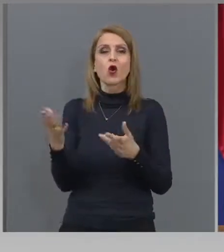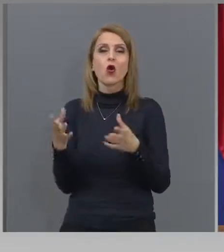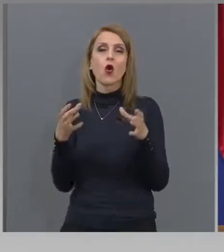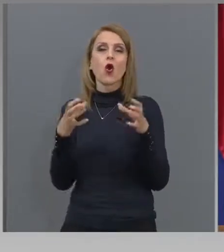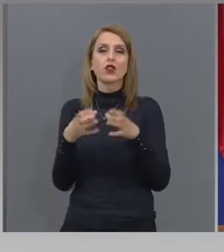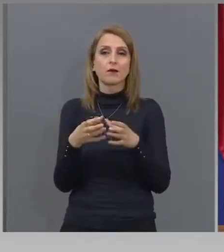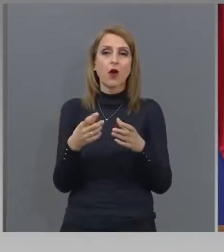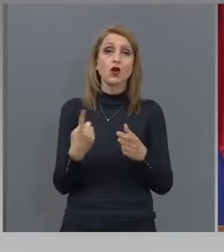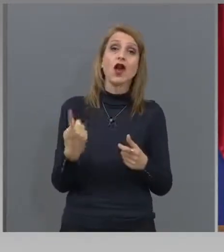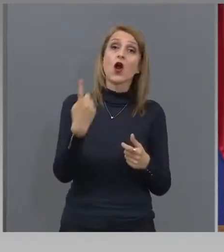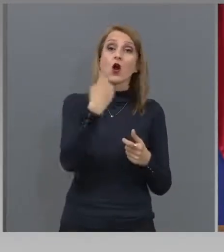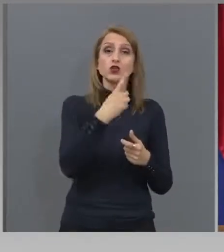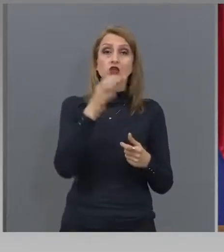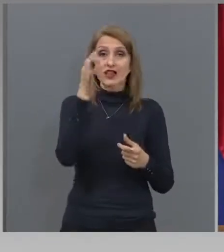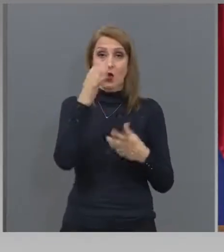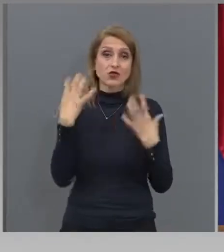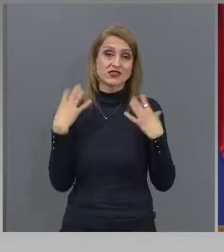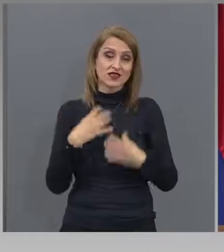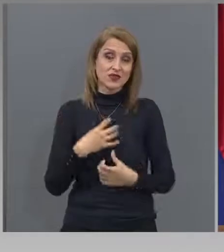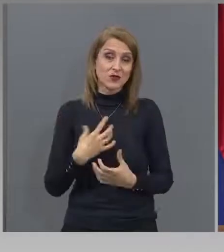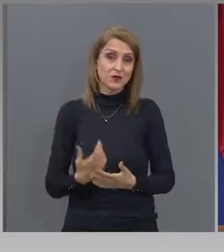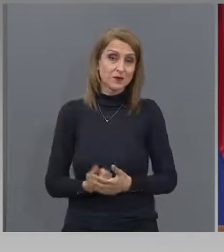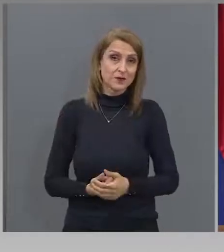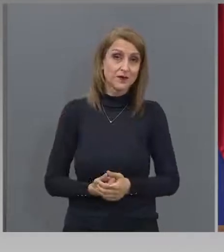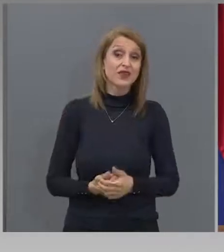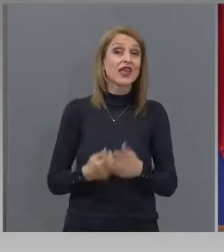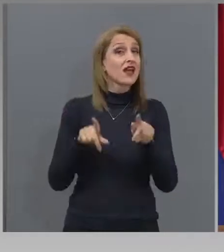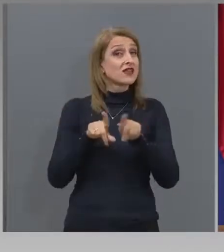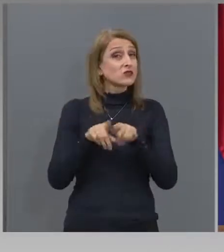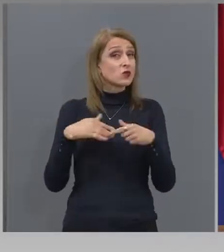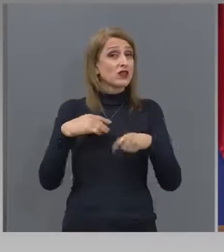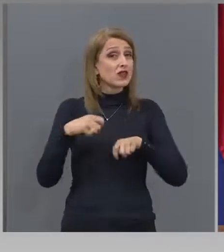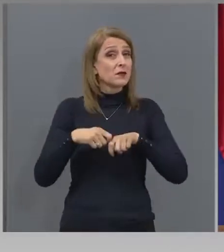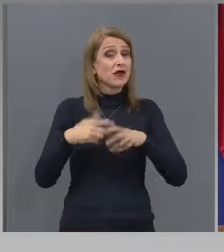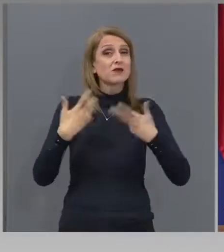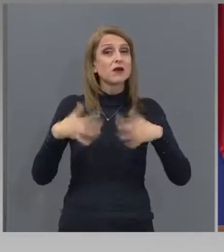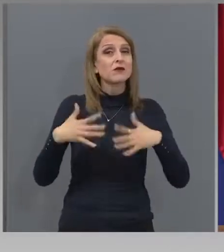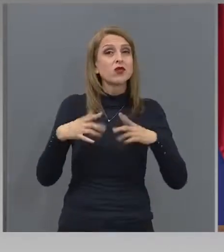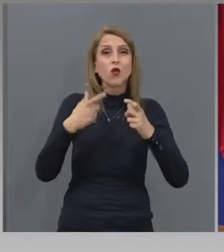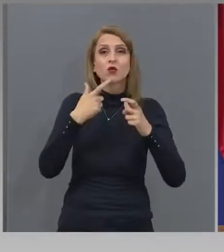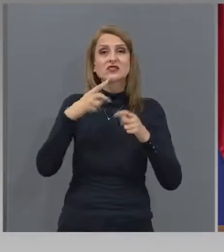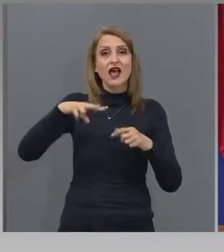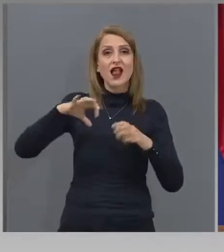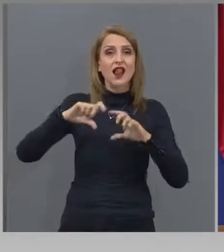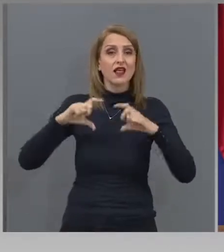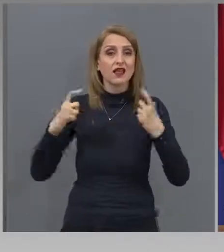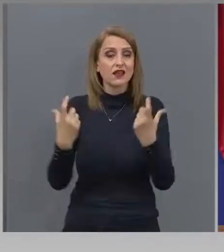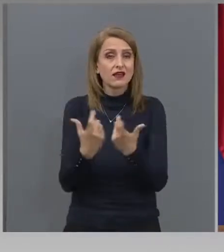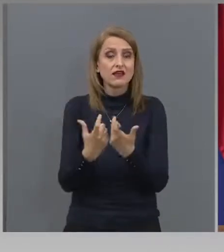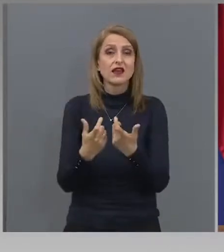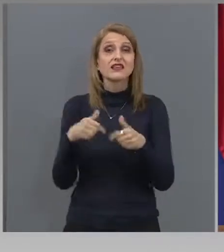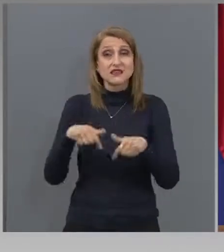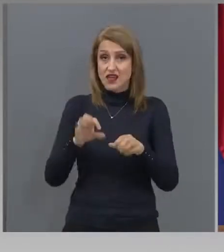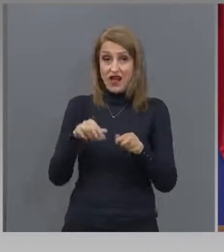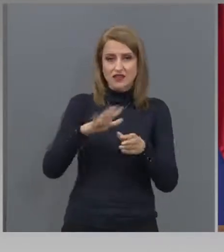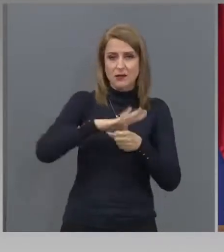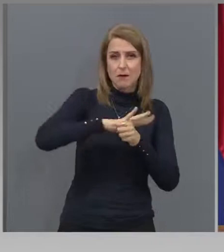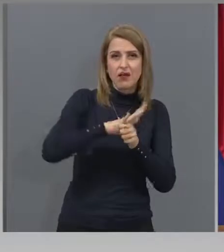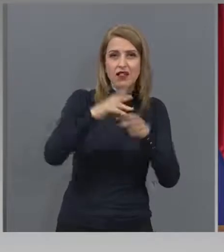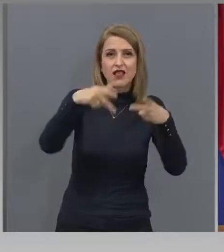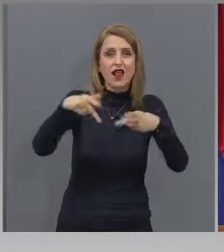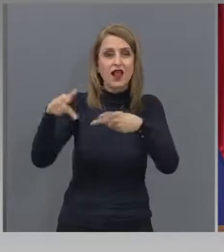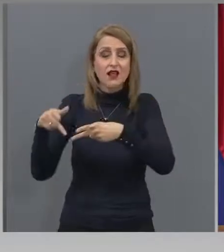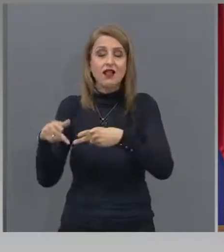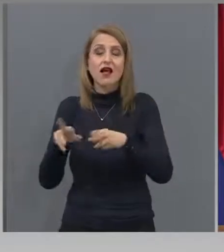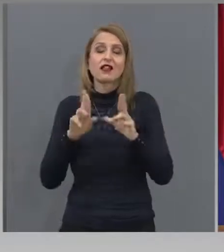освен това, че толкова зали се направиха. Вярно, сега са пълни с легла, най-божи да не ни потребат. но